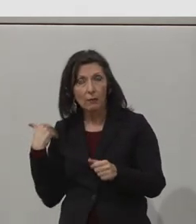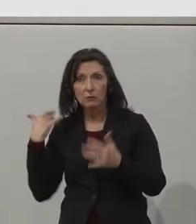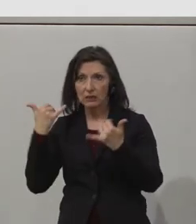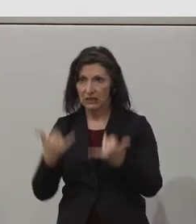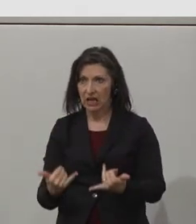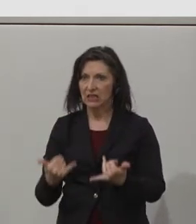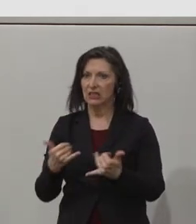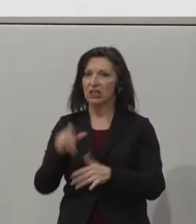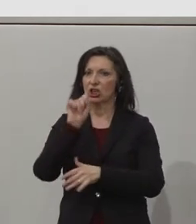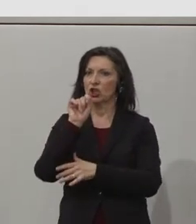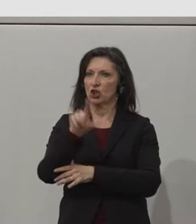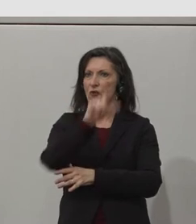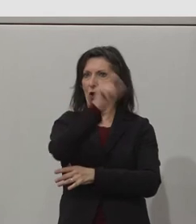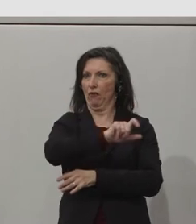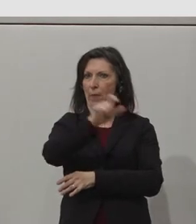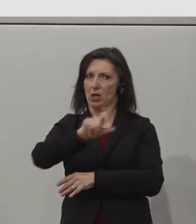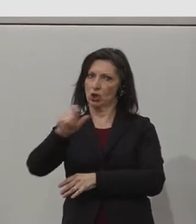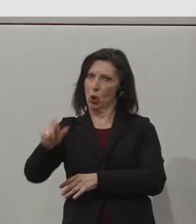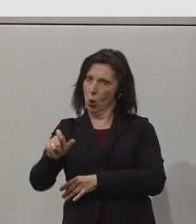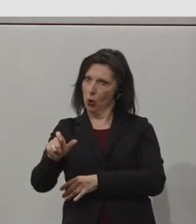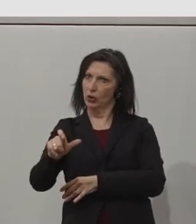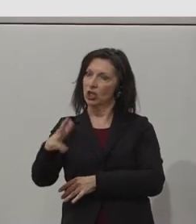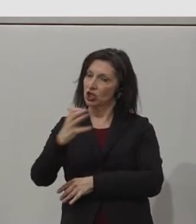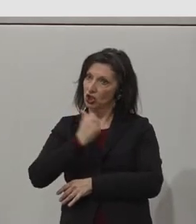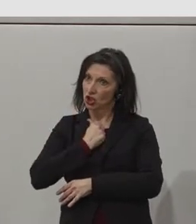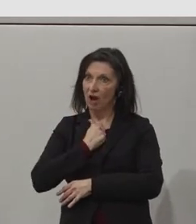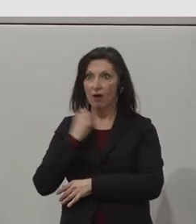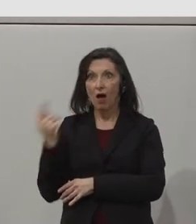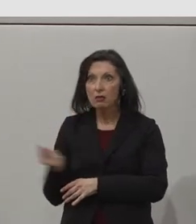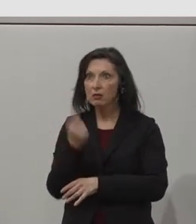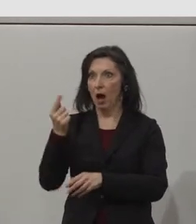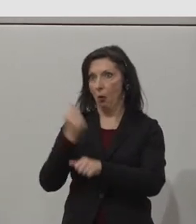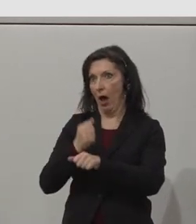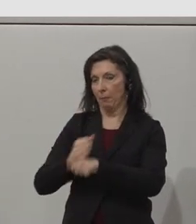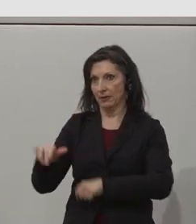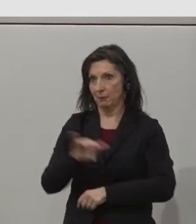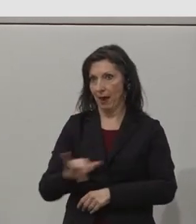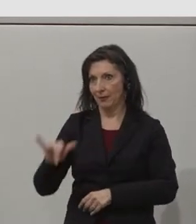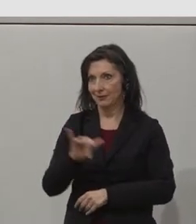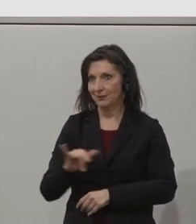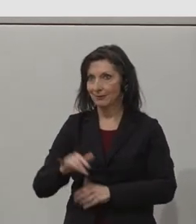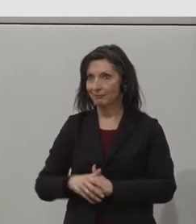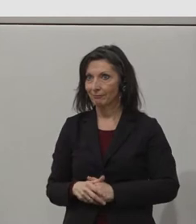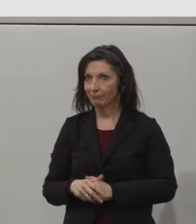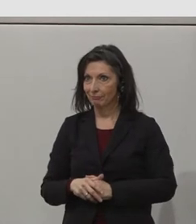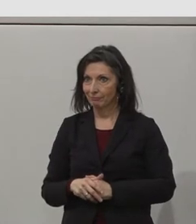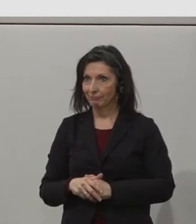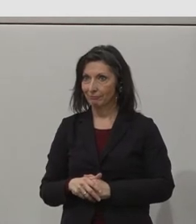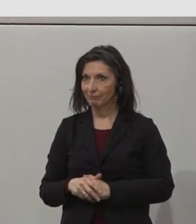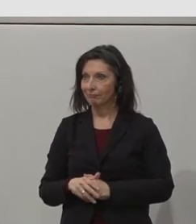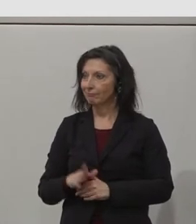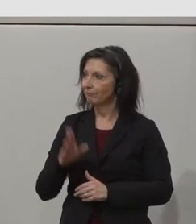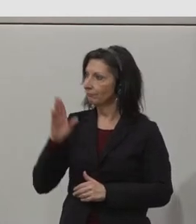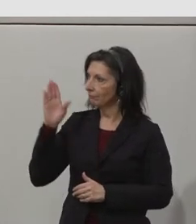companies around Ireland. So we have our first graduate, May Lynne, who is now in CPL Resources,